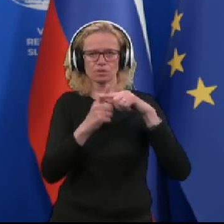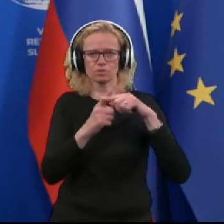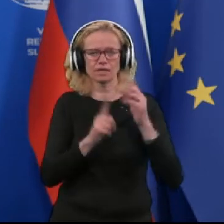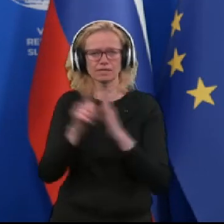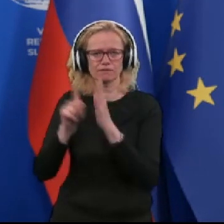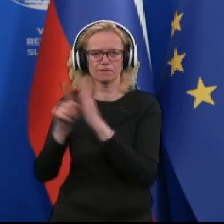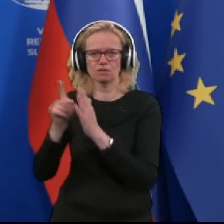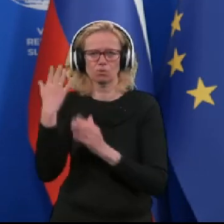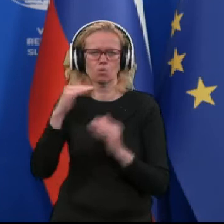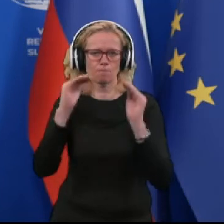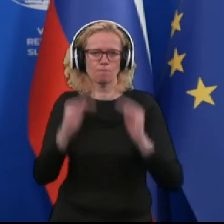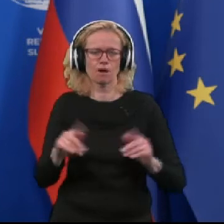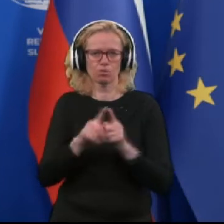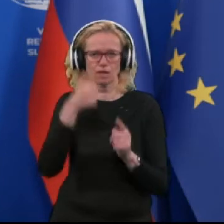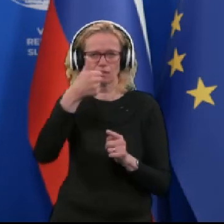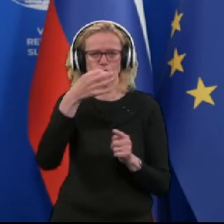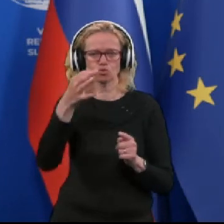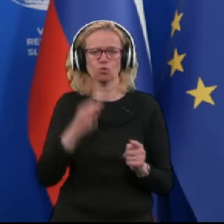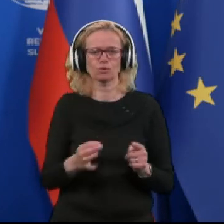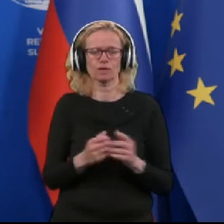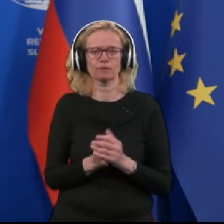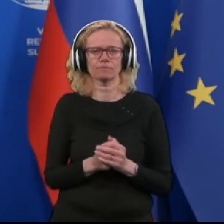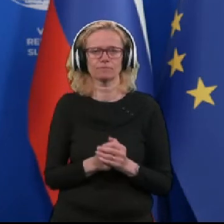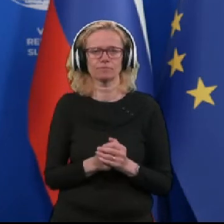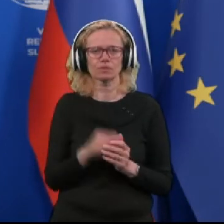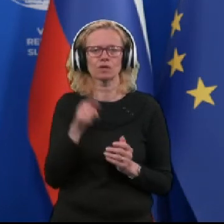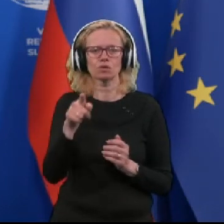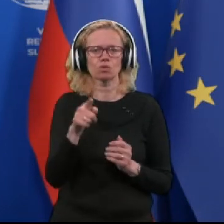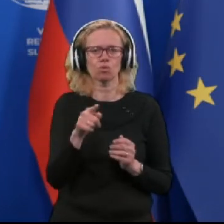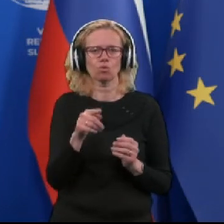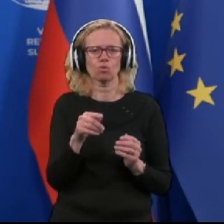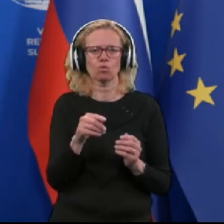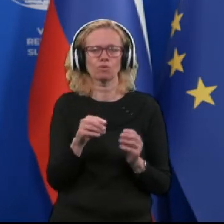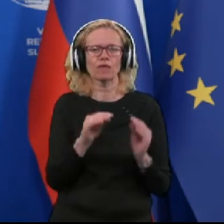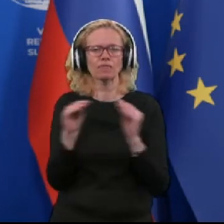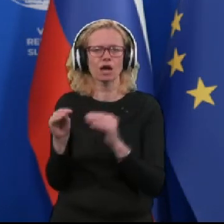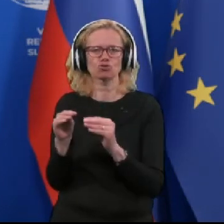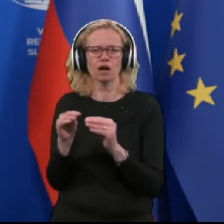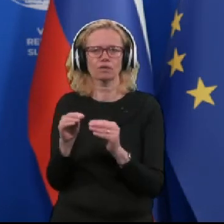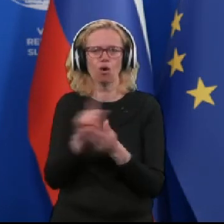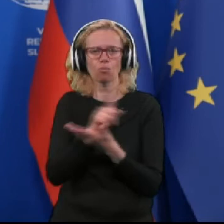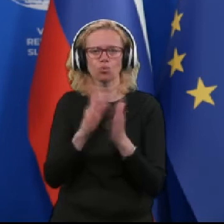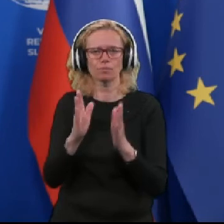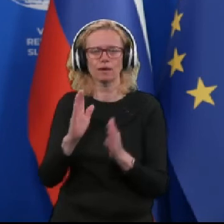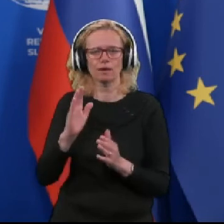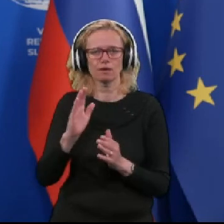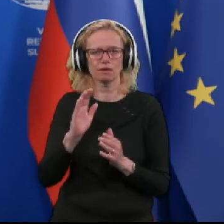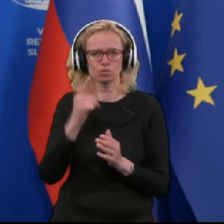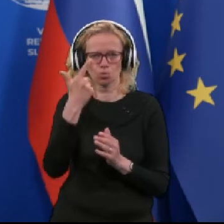manj kot en odstotek in to se nanaša na obdobje praktično drugega vala